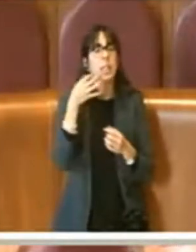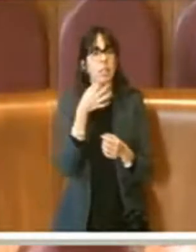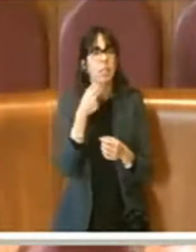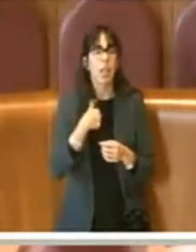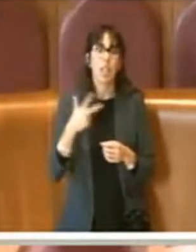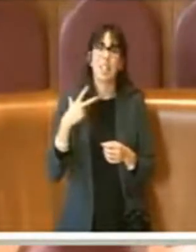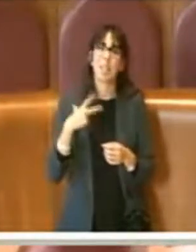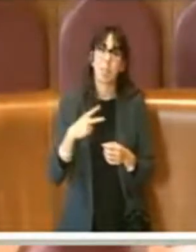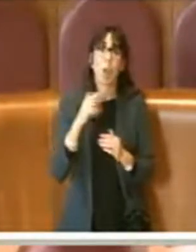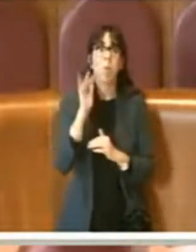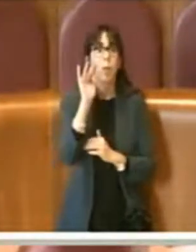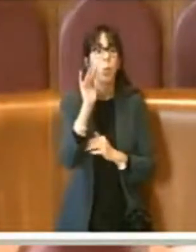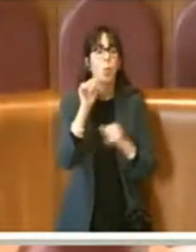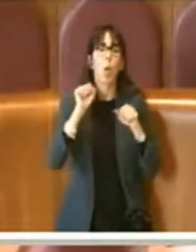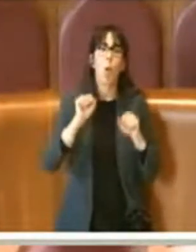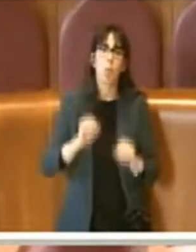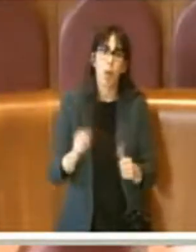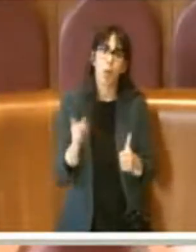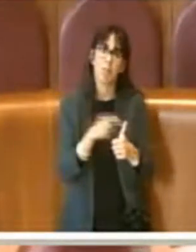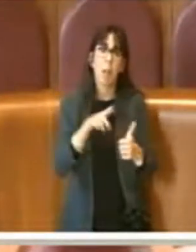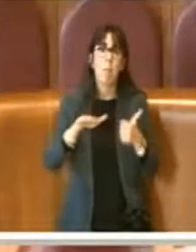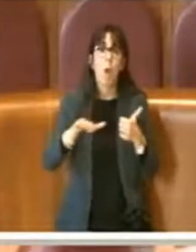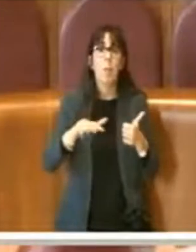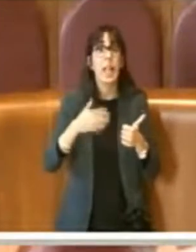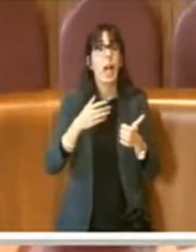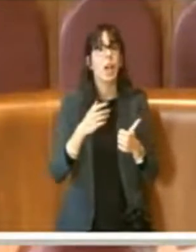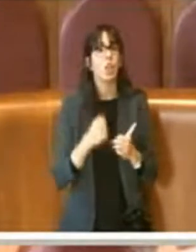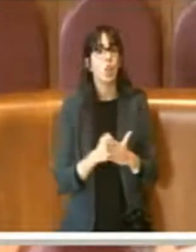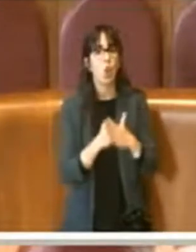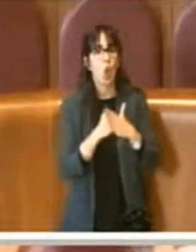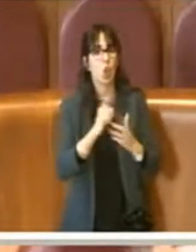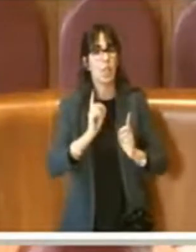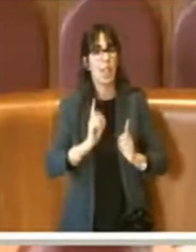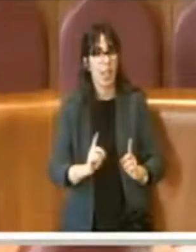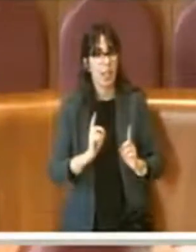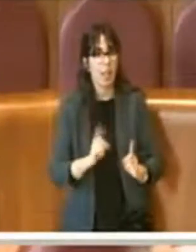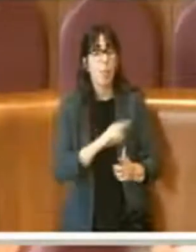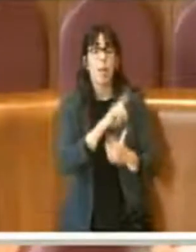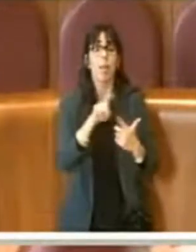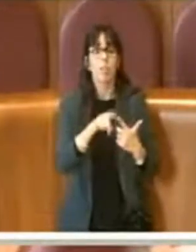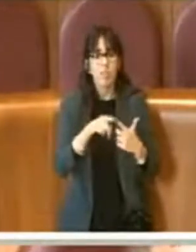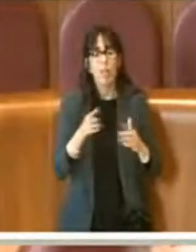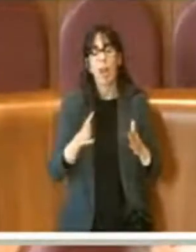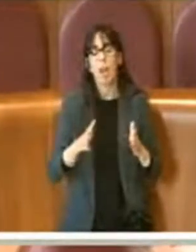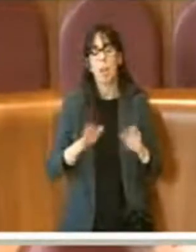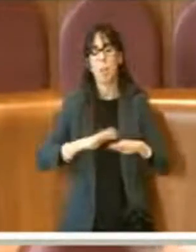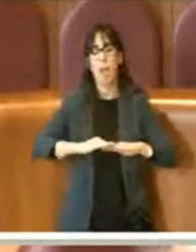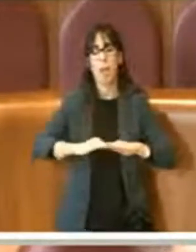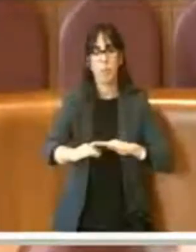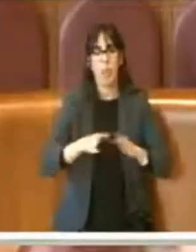una mobilità sostenibile che una pavimentazione a San Pietrino. Grazie.